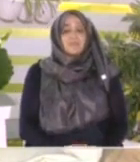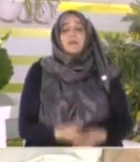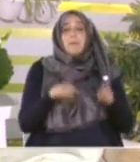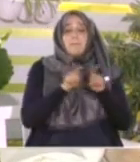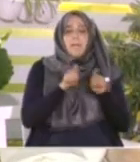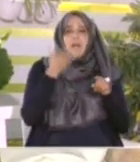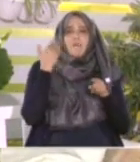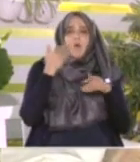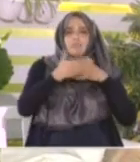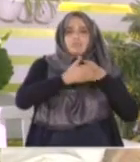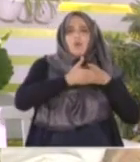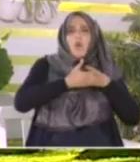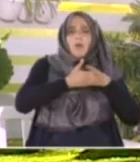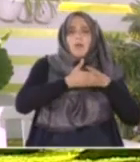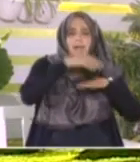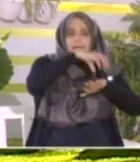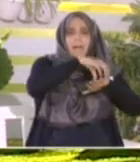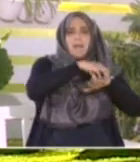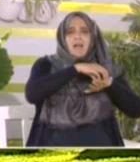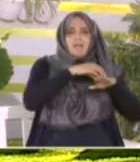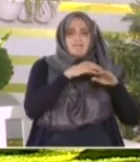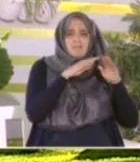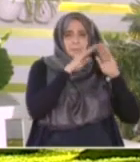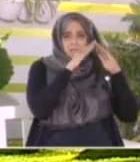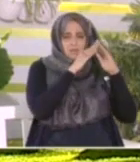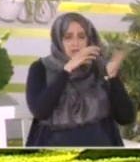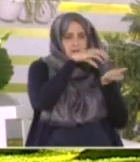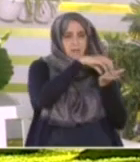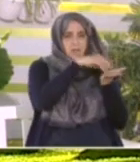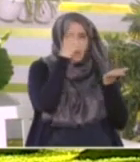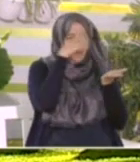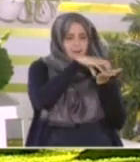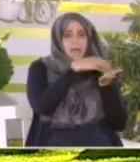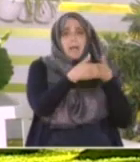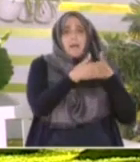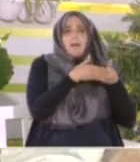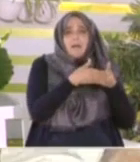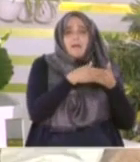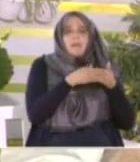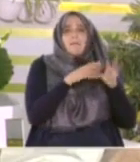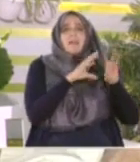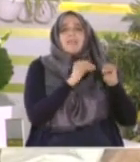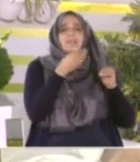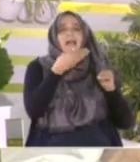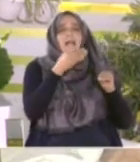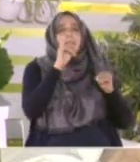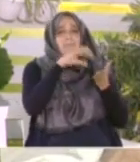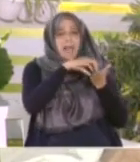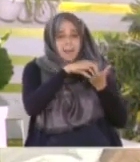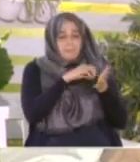ملتصقا بالكعبة وهذا أمر طبيعي من يعرف البناء وفنونه